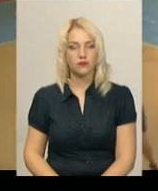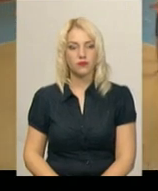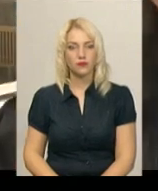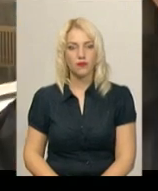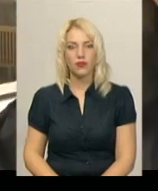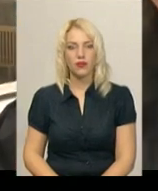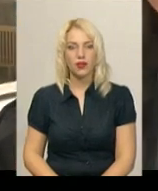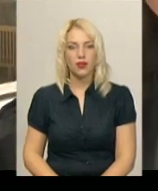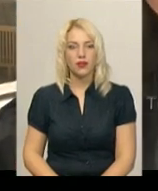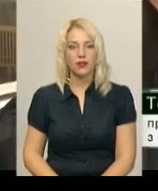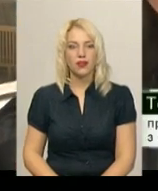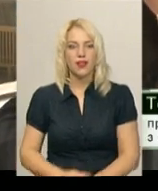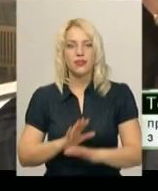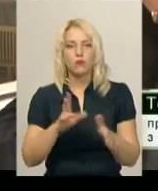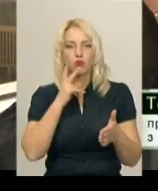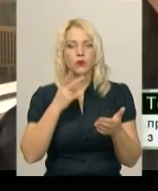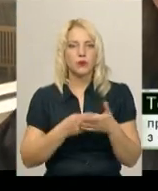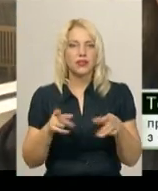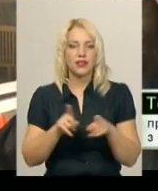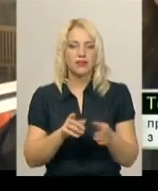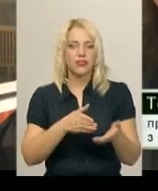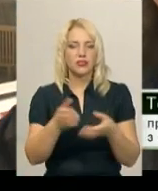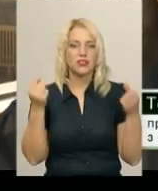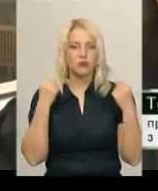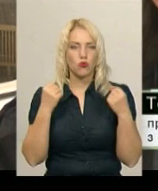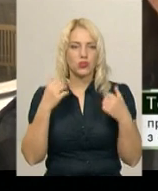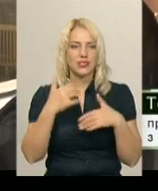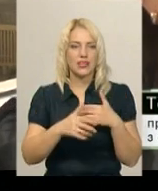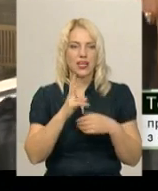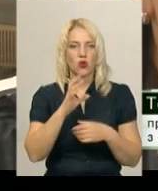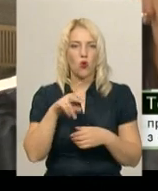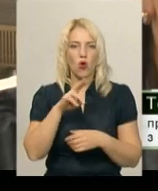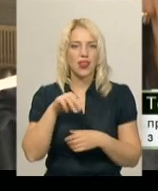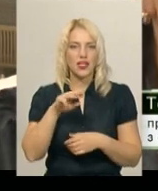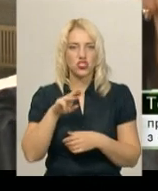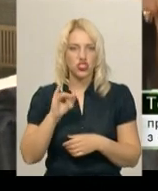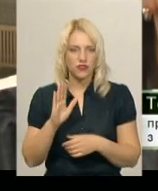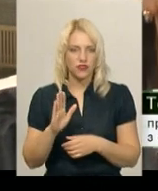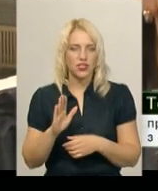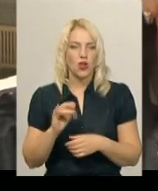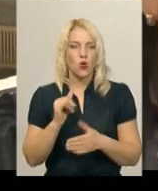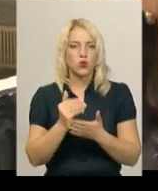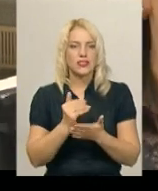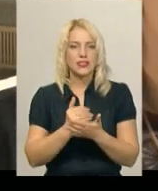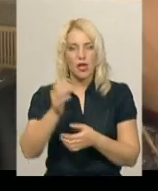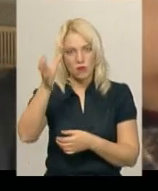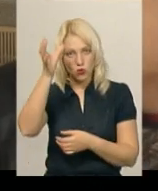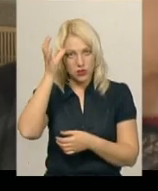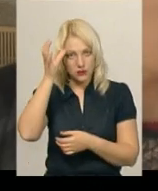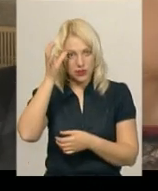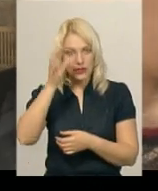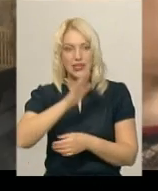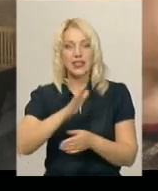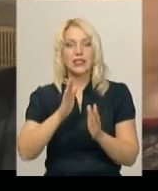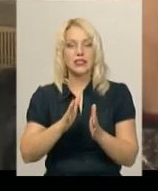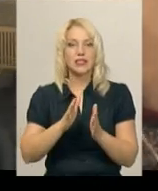Не було передбачено такі види спорту серед коледжів у системі освіти, і не